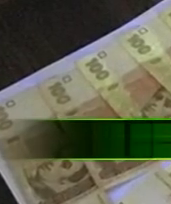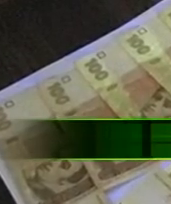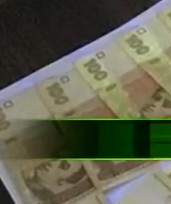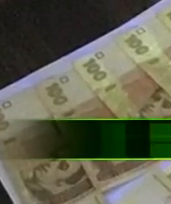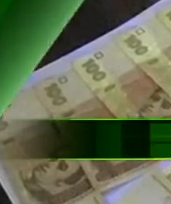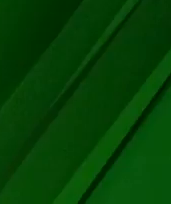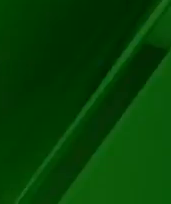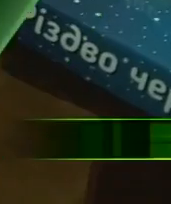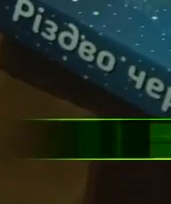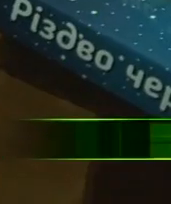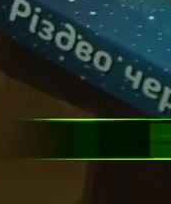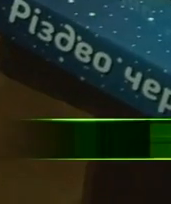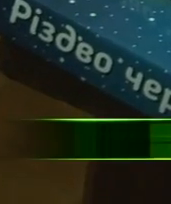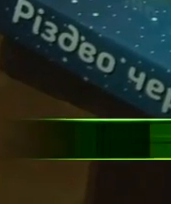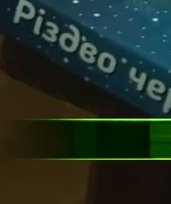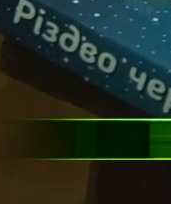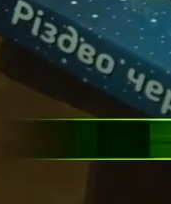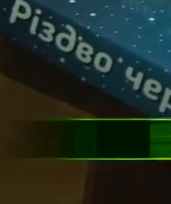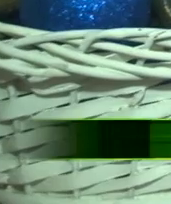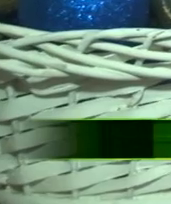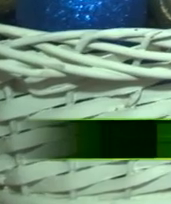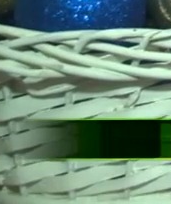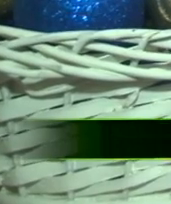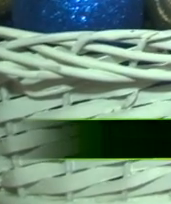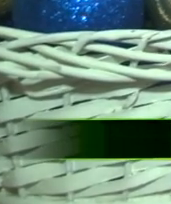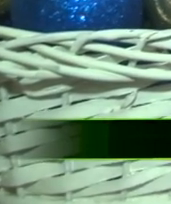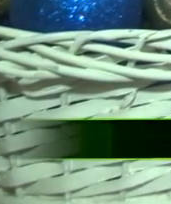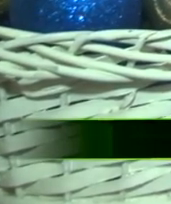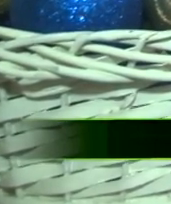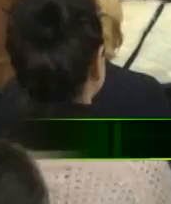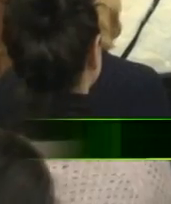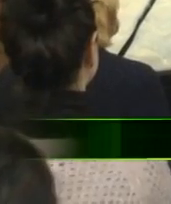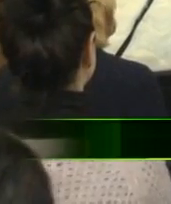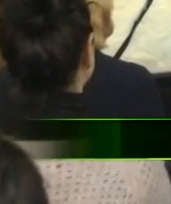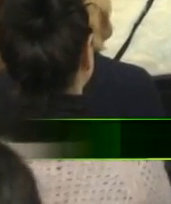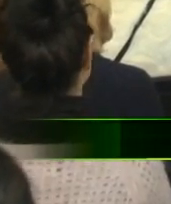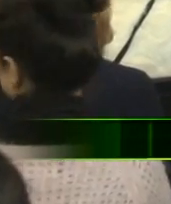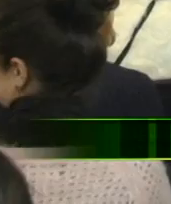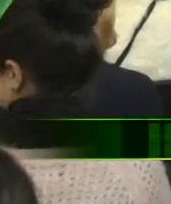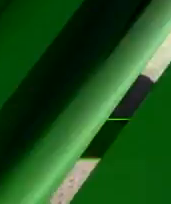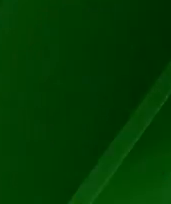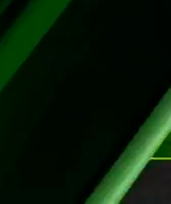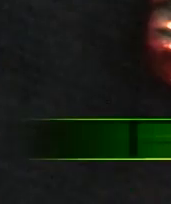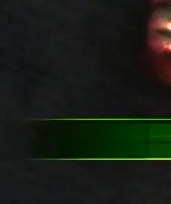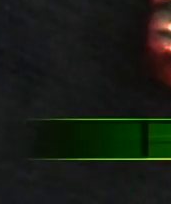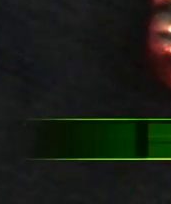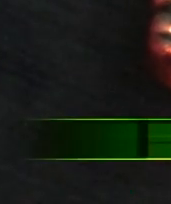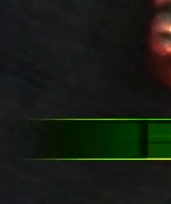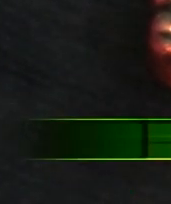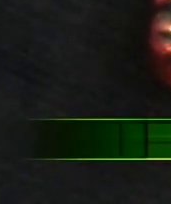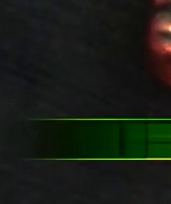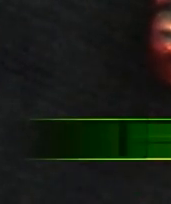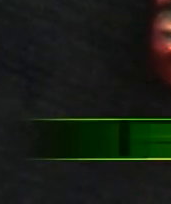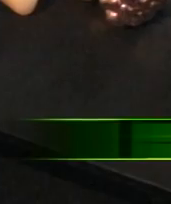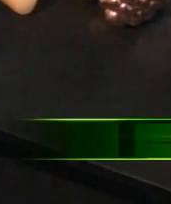Хмельниччини. Презентація різдвяної збірки відбулася у Хмельницькій міській центральній бібліотеці. Понад дві